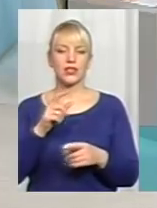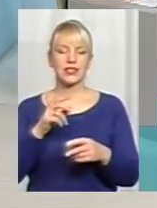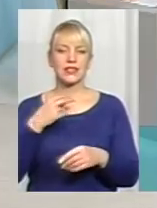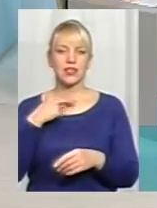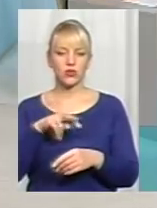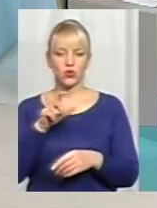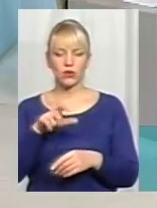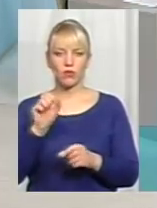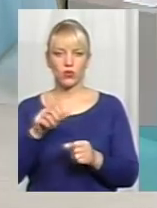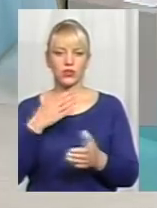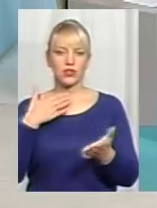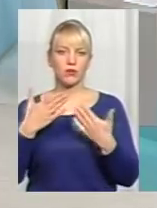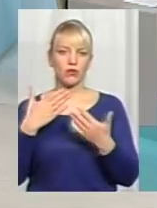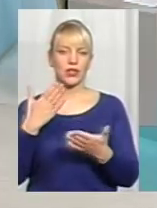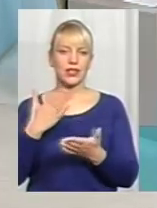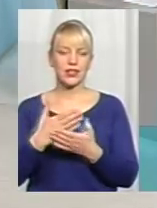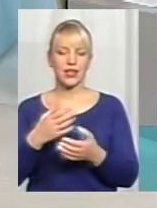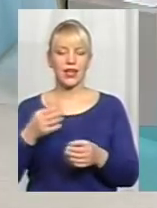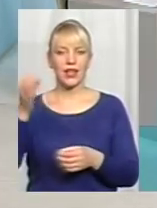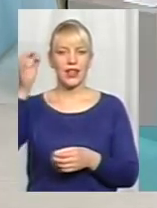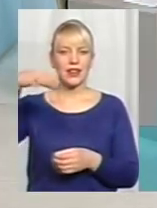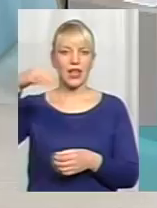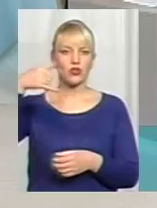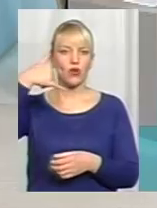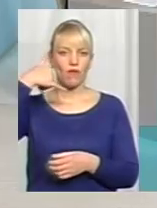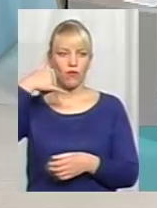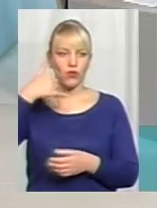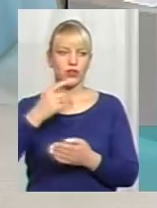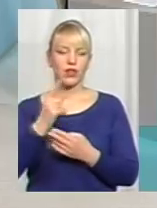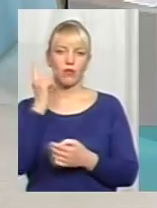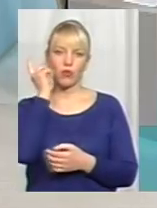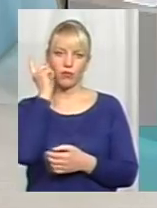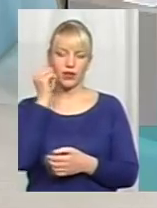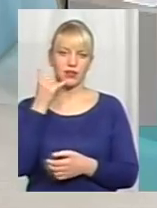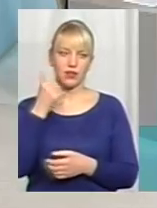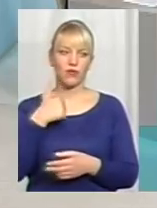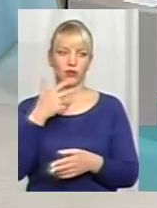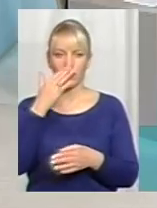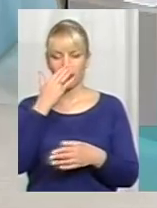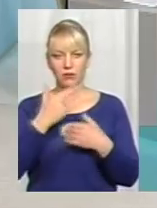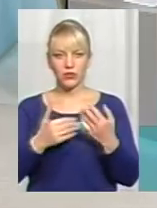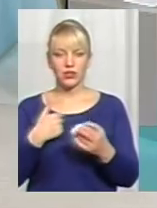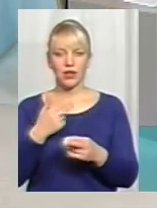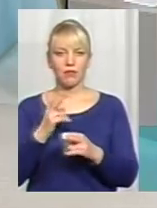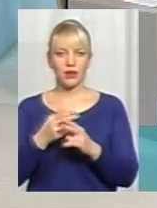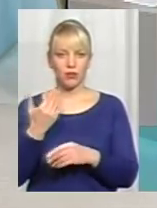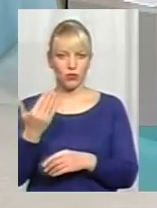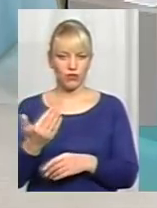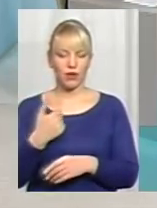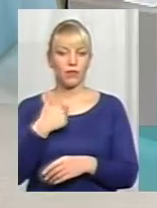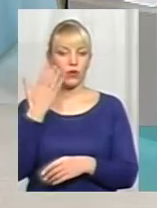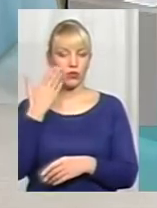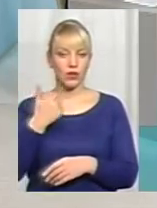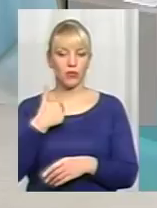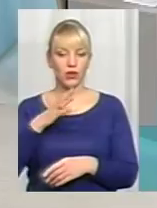В установі є як таксофони, як мобільні телефони. Вона Іван, я вас перев'ю, перепрошую. Ми спілкувалися, коли наша знімальна група там